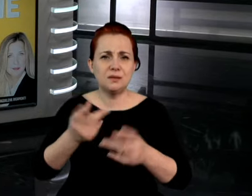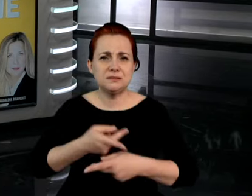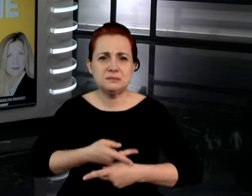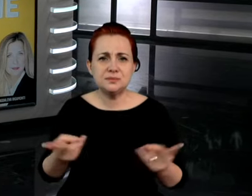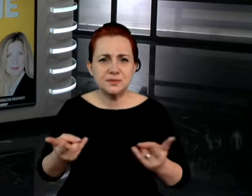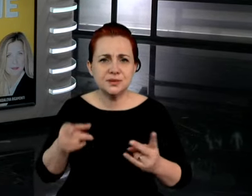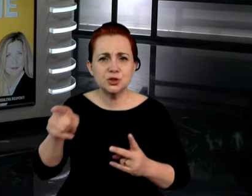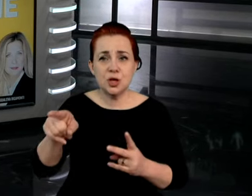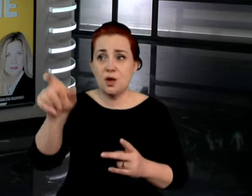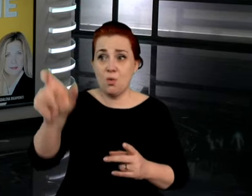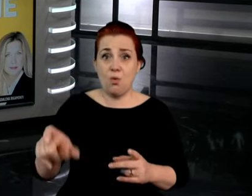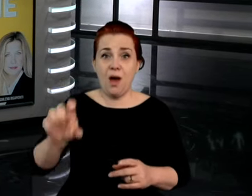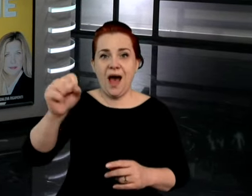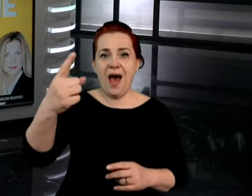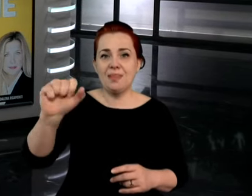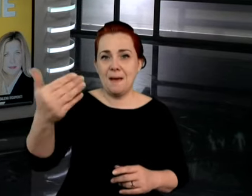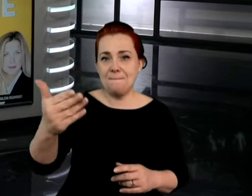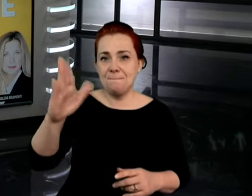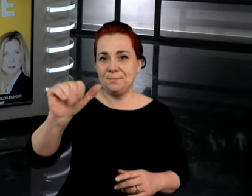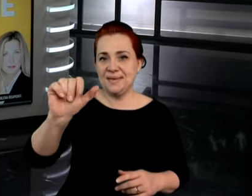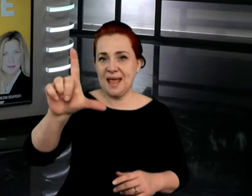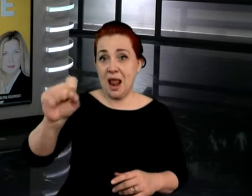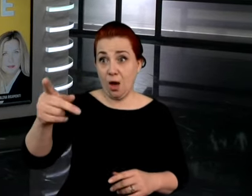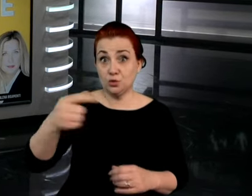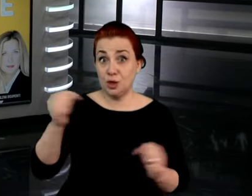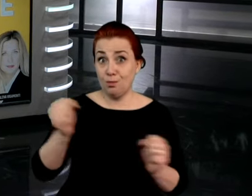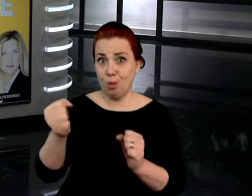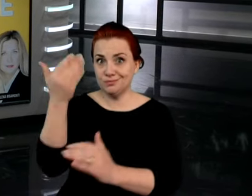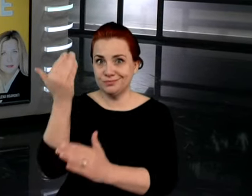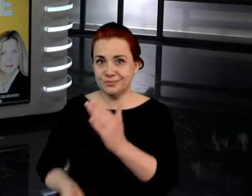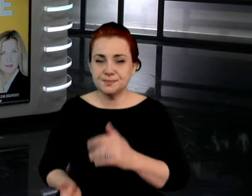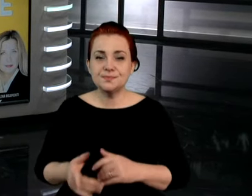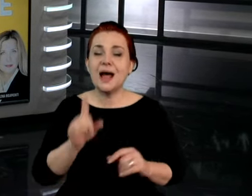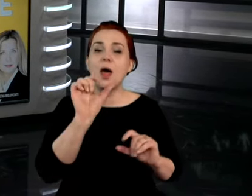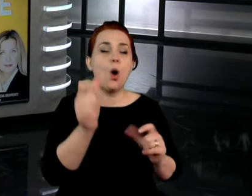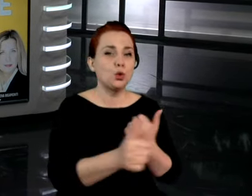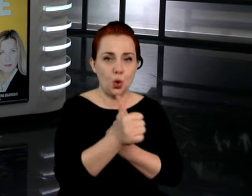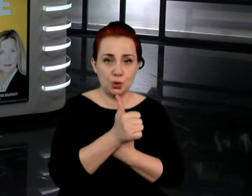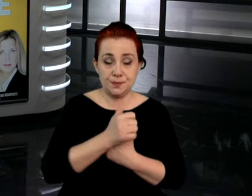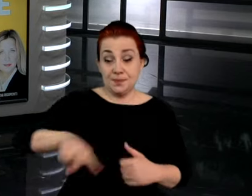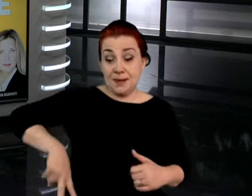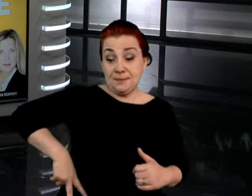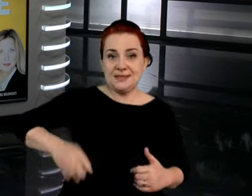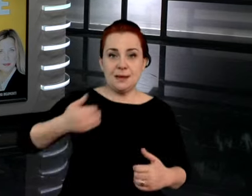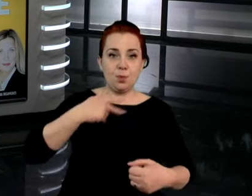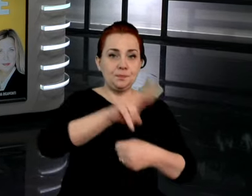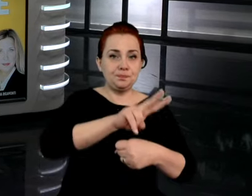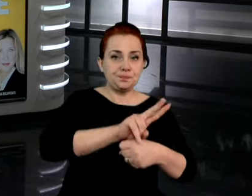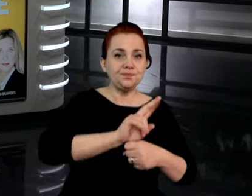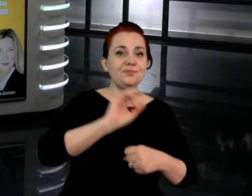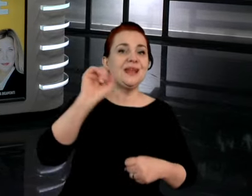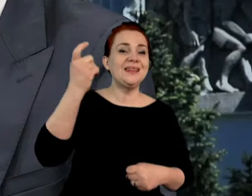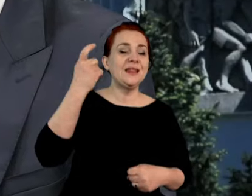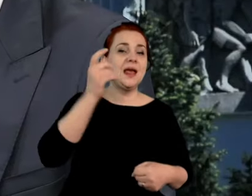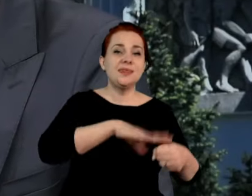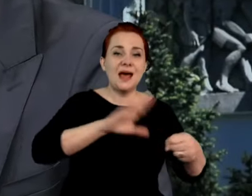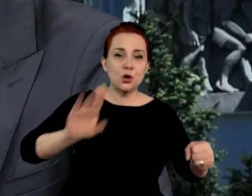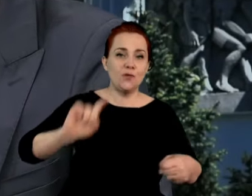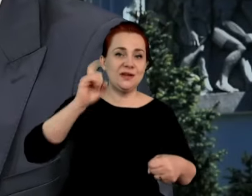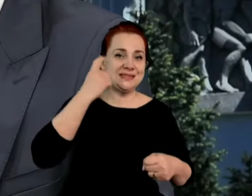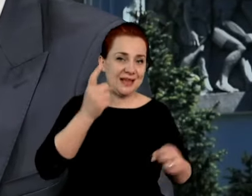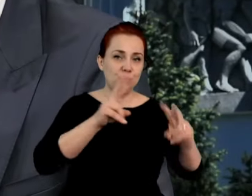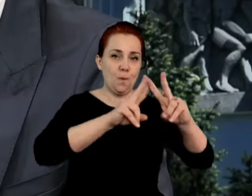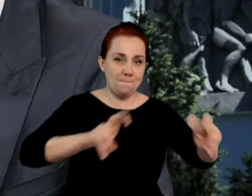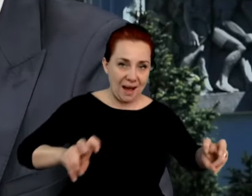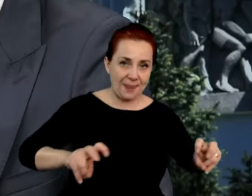się boi porażki? Ale w jakim sensie porażki? Panie redaktorze, uporządkujmy to. Minister, który nadzorował Narodowe Centrum Badań i Rozwoju, czyli wiceminister Jacek